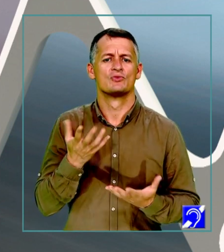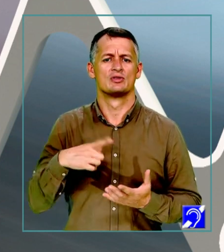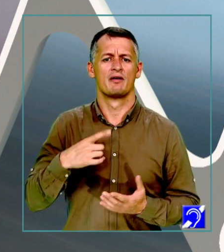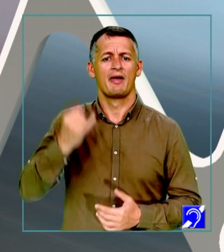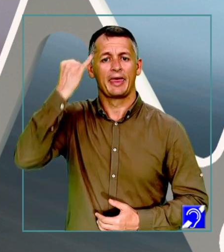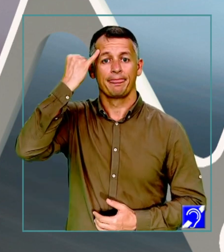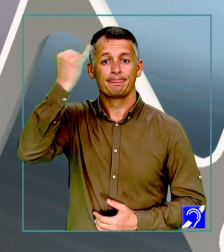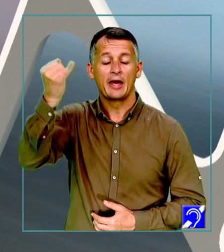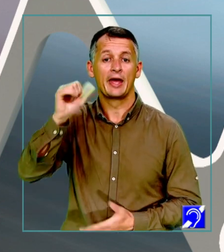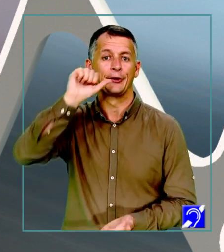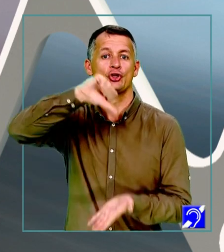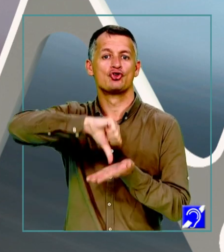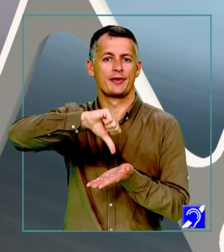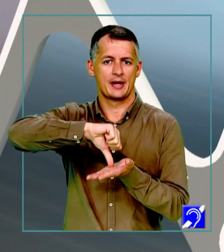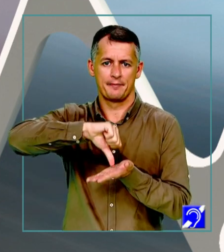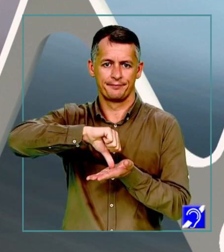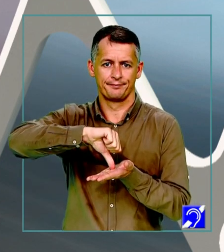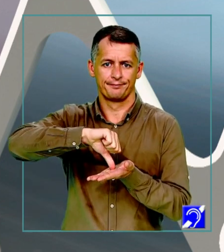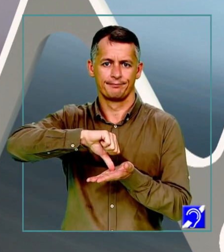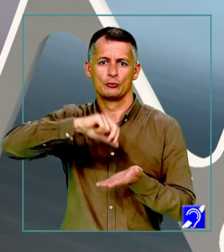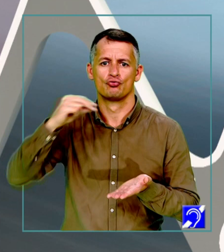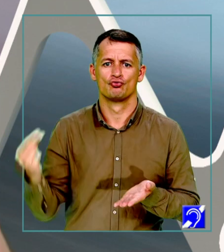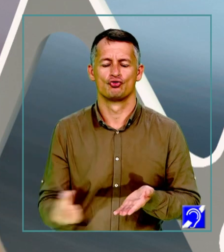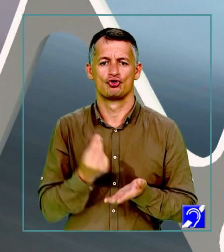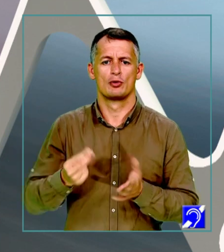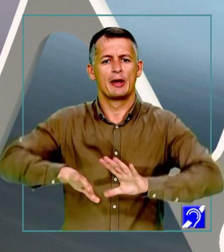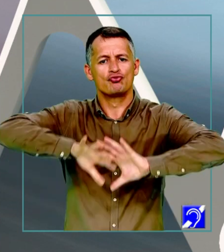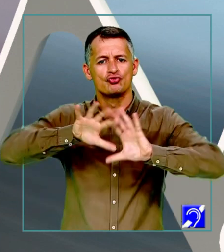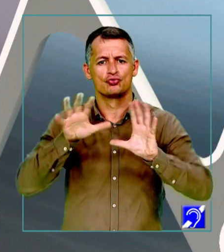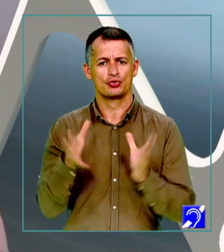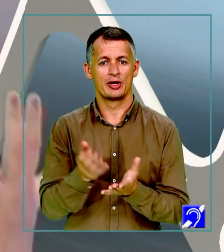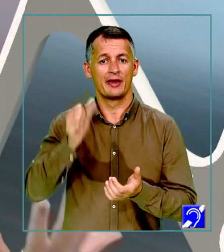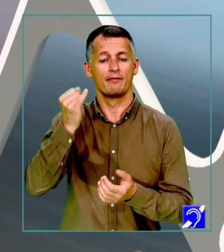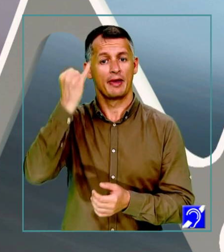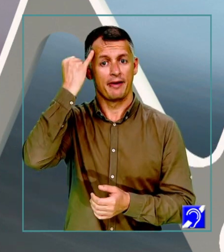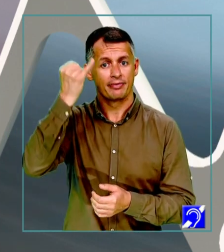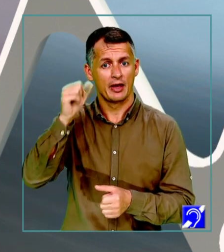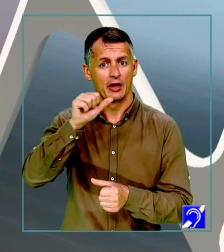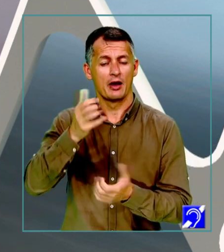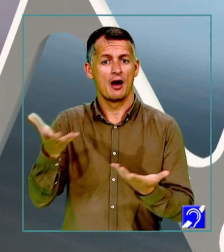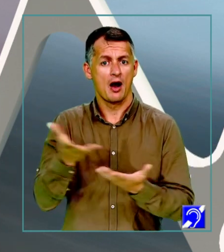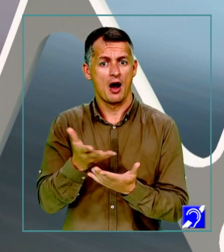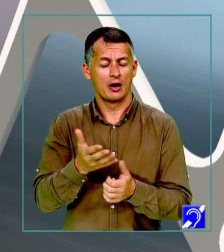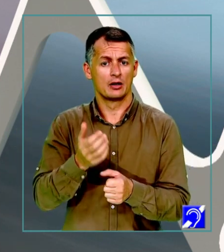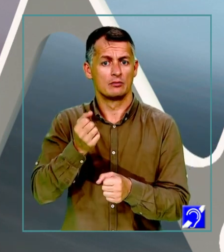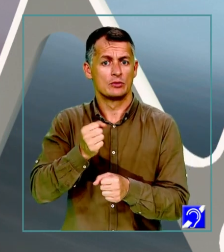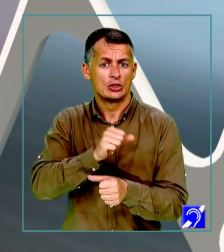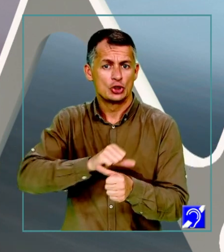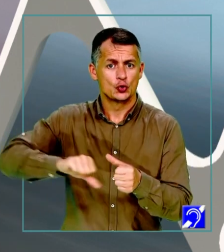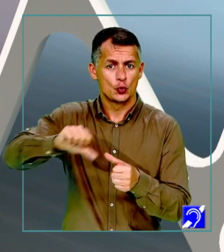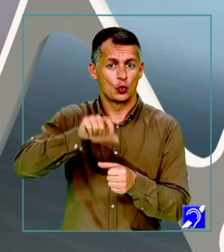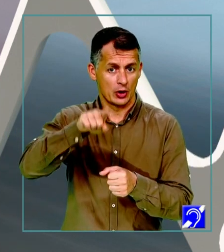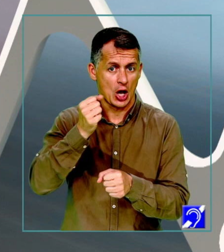dezvoltată în cadrul acestuia, aspectul cel mai general, ideea în jurul căreia se construiește textul întreg.